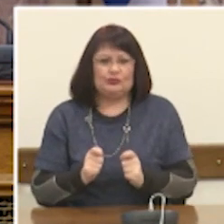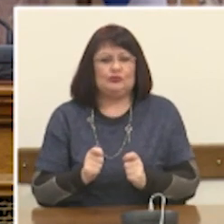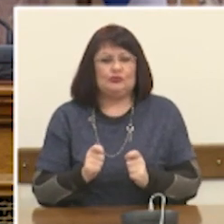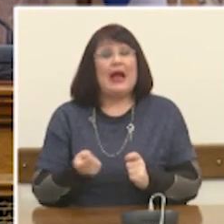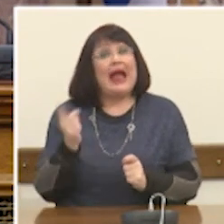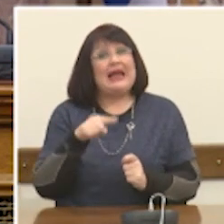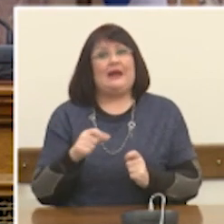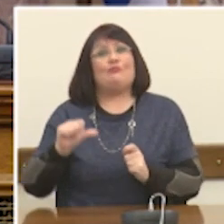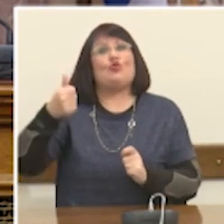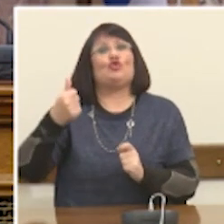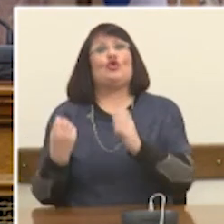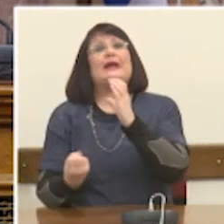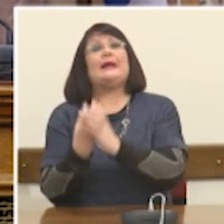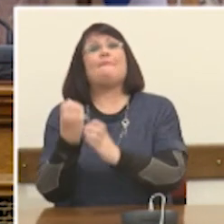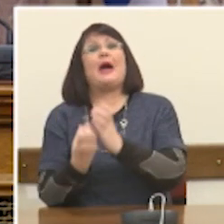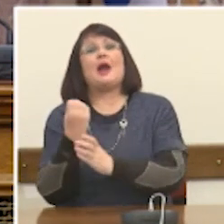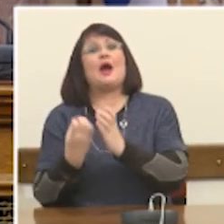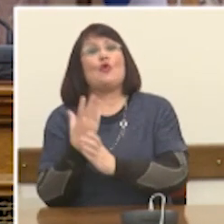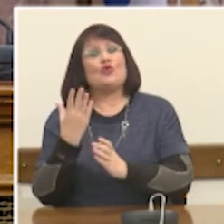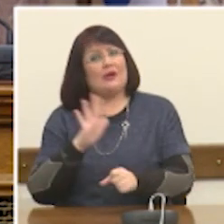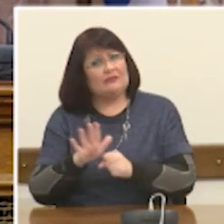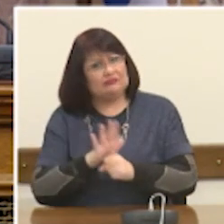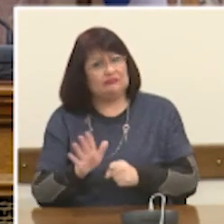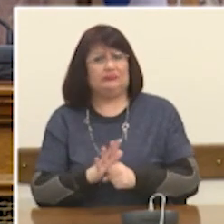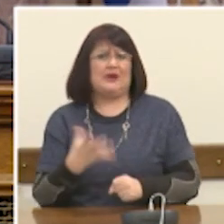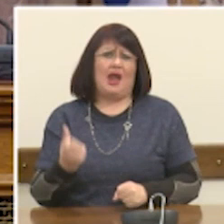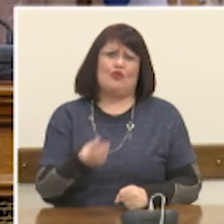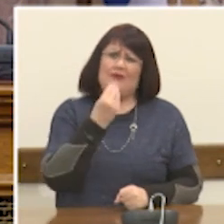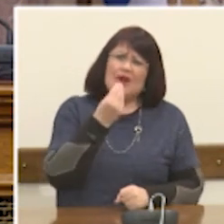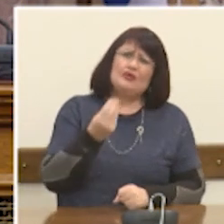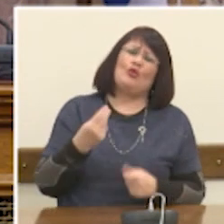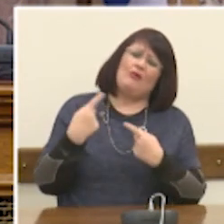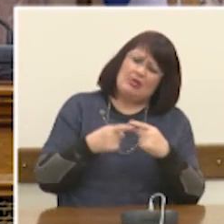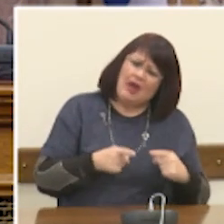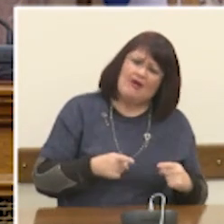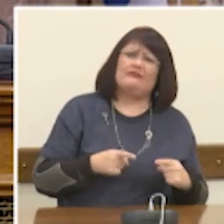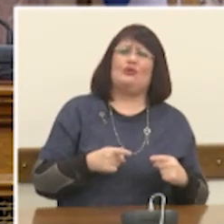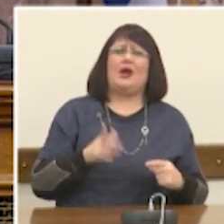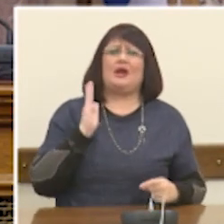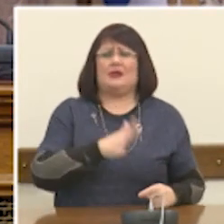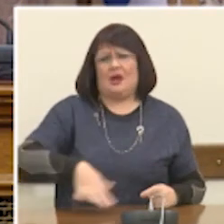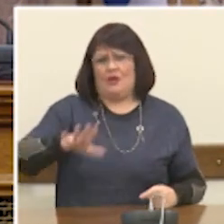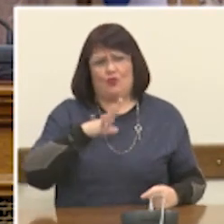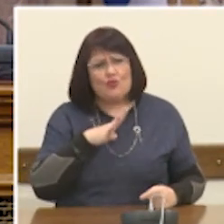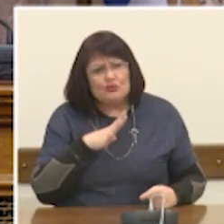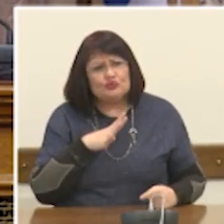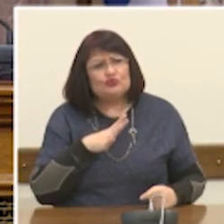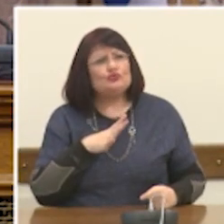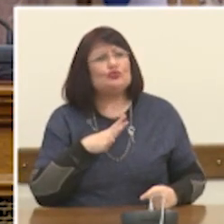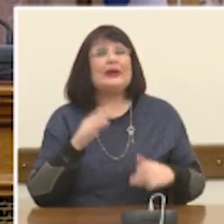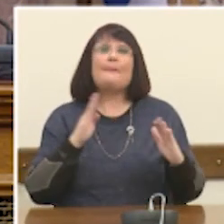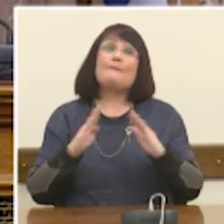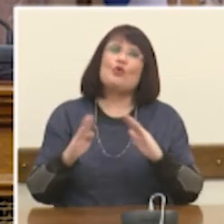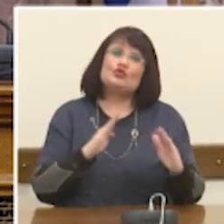με στόχο την αυτάρκεια στο βαθμό που αυτή είναι εφικτή αλλά και την προστασία της